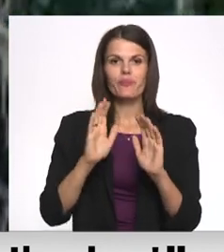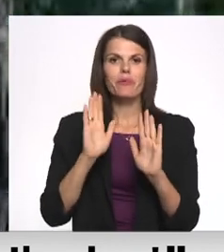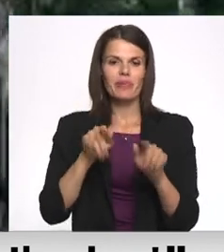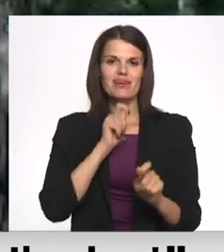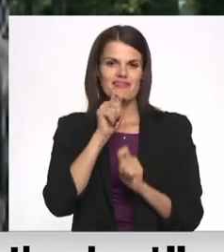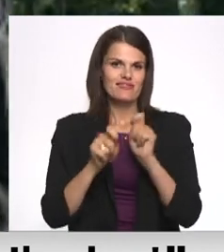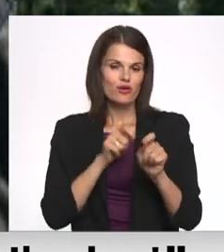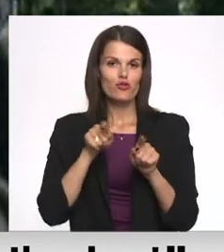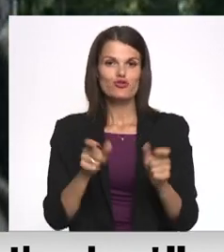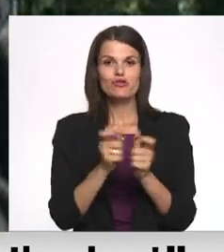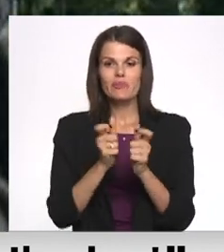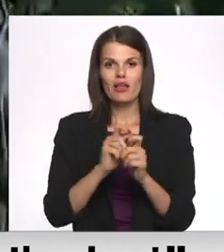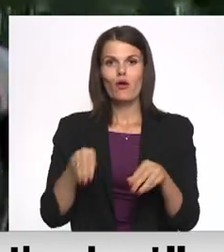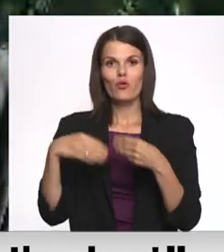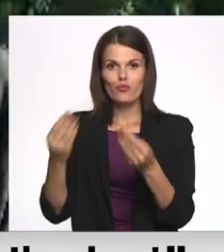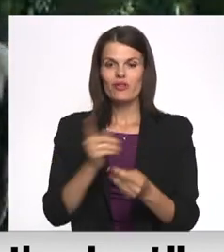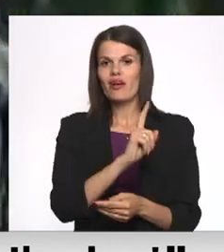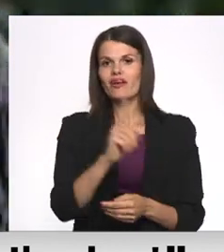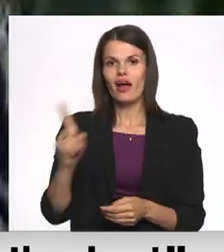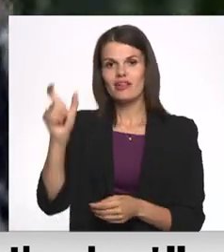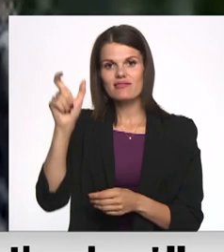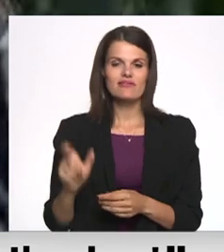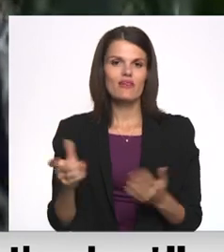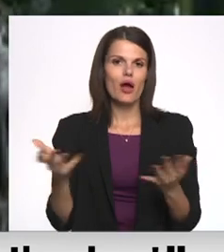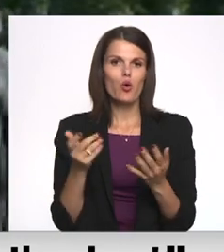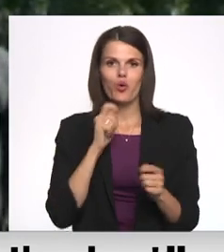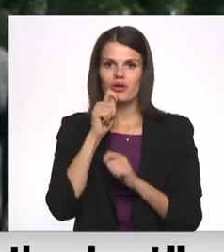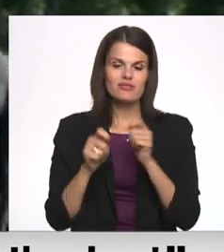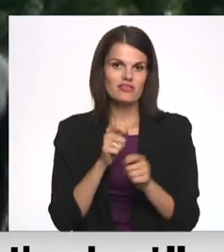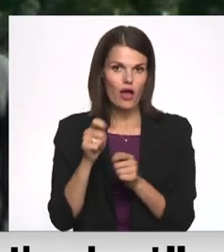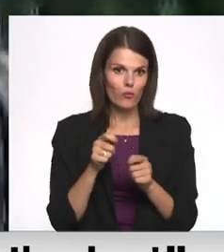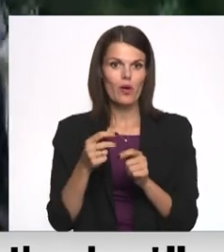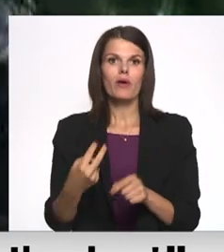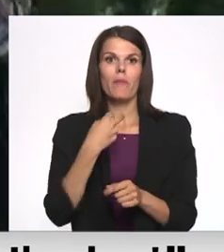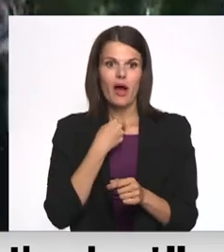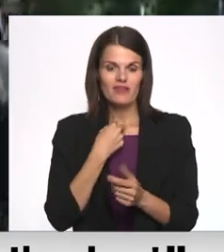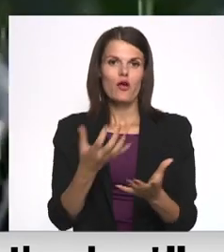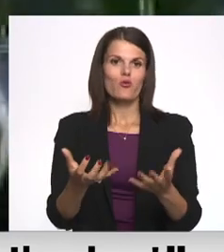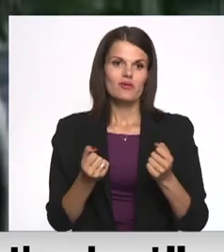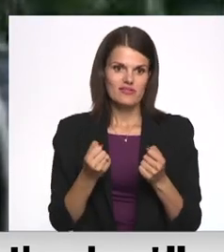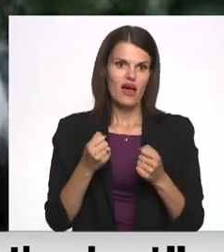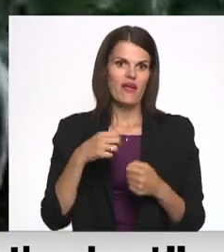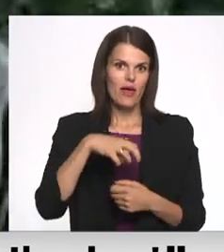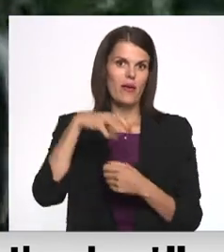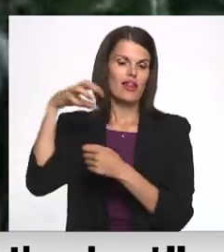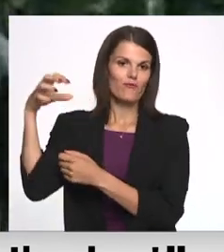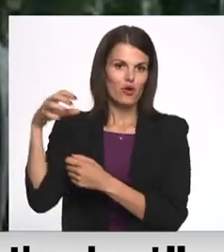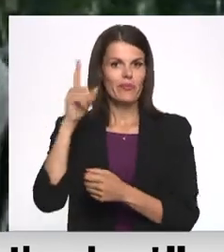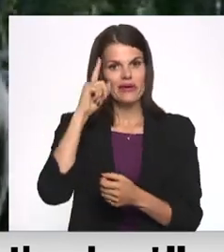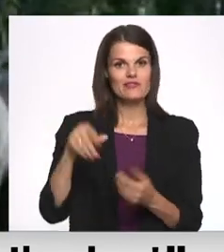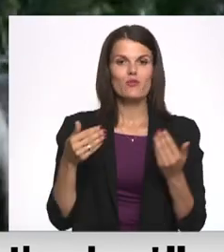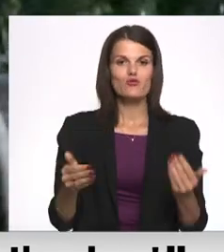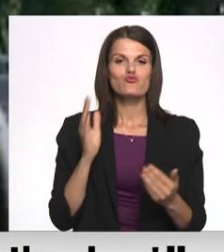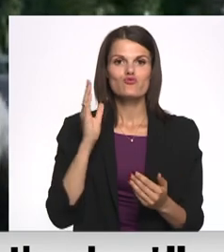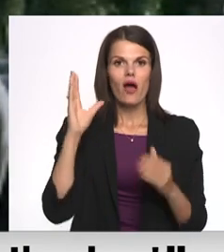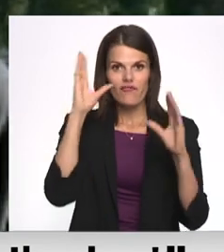ziedojumiem šīs biļetes izsniedzot pretī. Katrs cilvēks, kas ziedojas kaut kādu naudu, tad kā pārsteigums viņam pretī lidojumu. Mēs zinām, ka šovakar jūsu